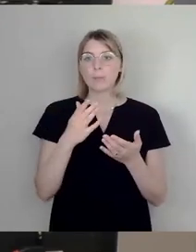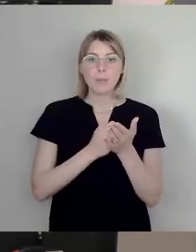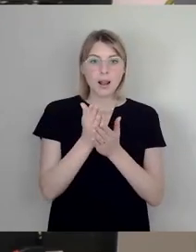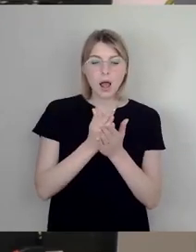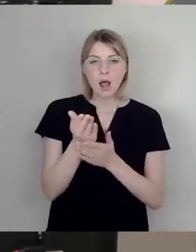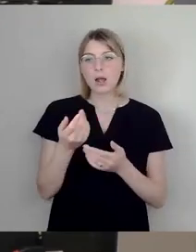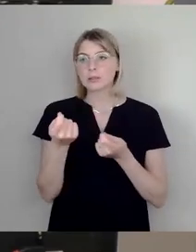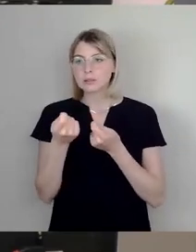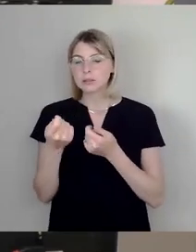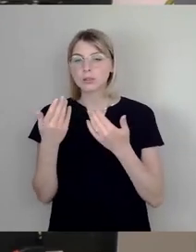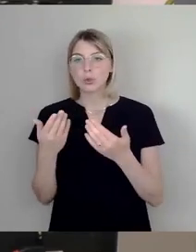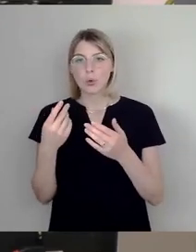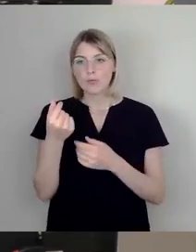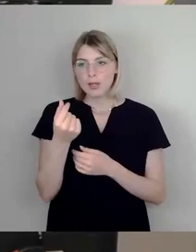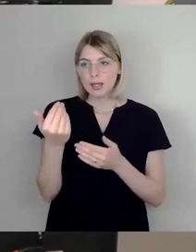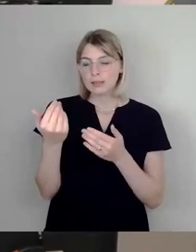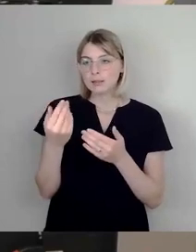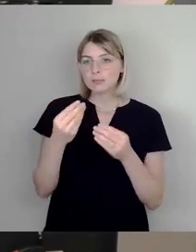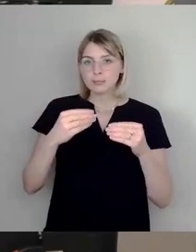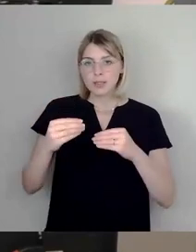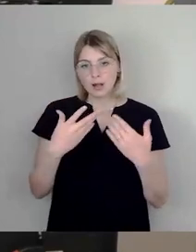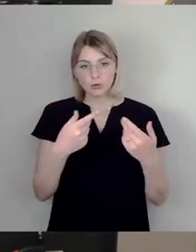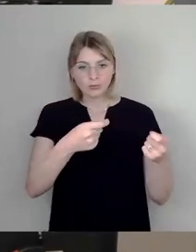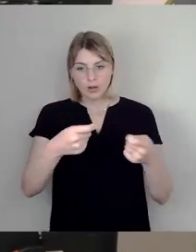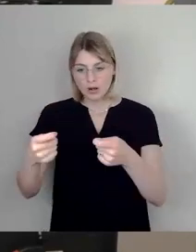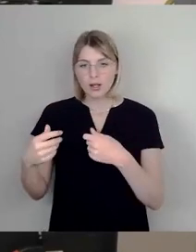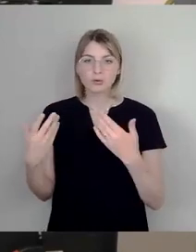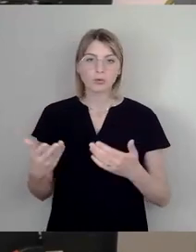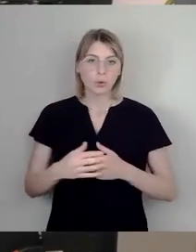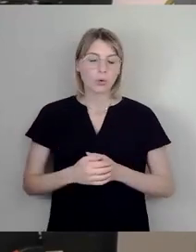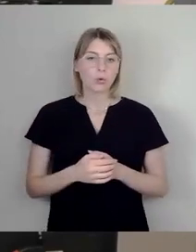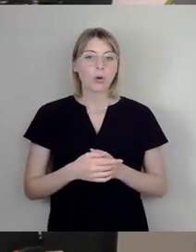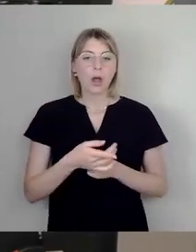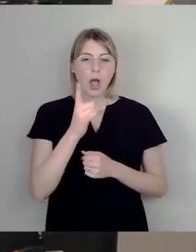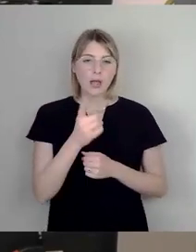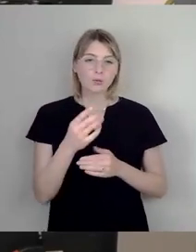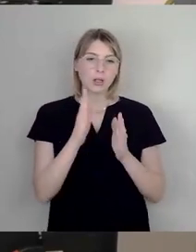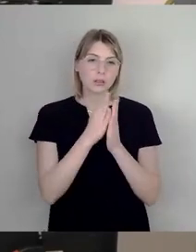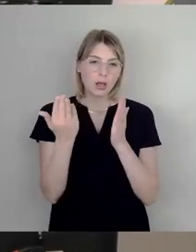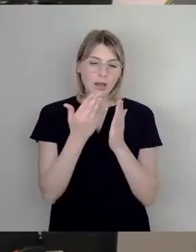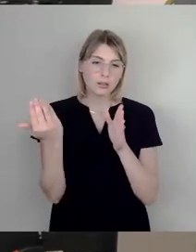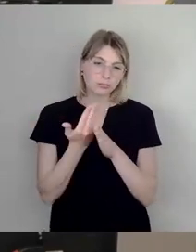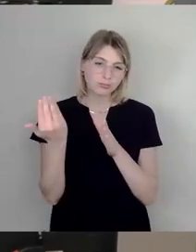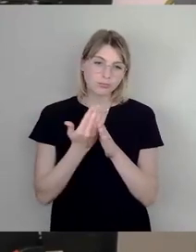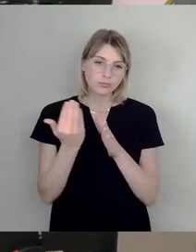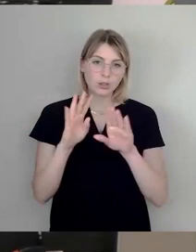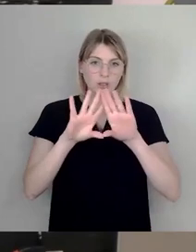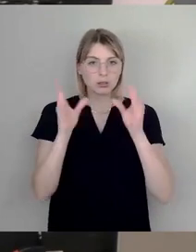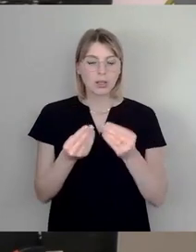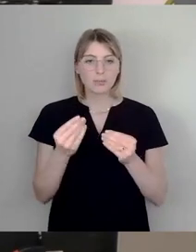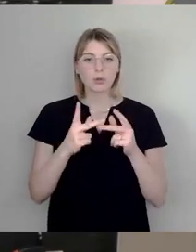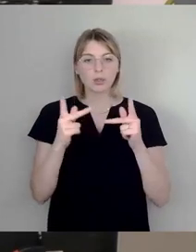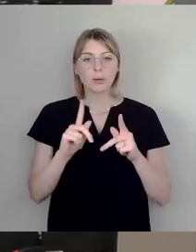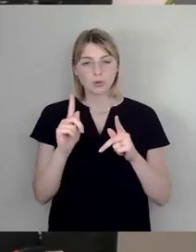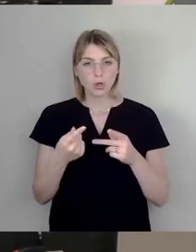auch noch Finanzmittel verteilen möchte. Es liegen vor, 100 Seiten Gesamtkonzept, die wir beschließen sollen. Brauche ich lebenslanges